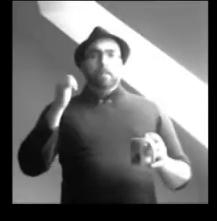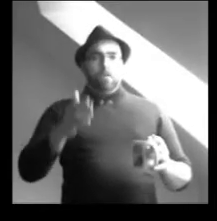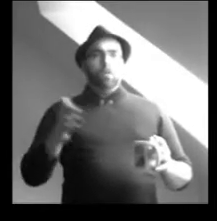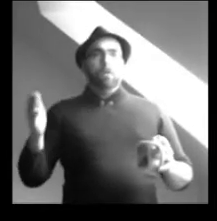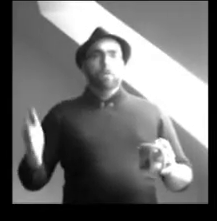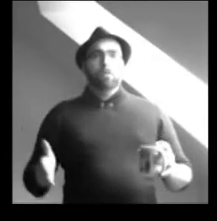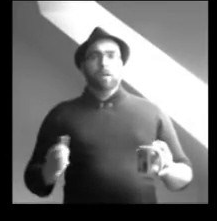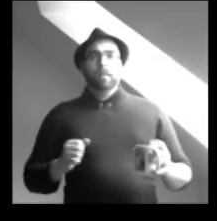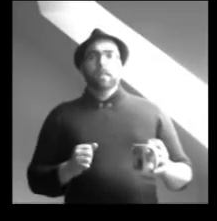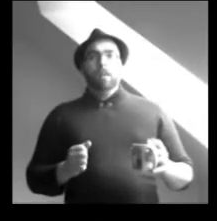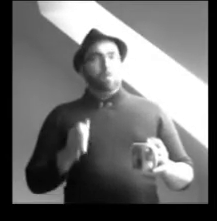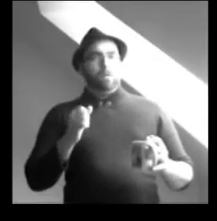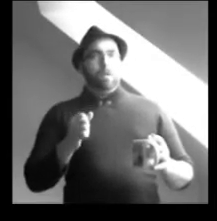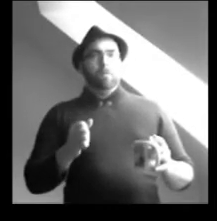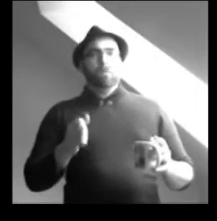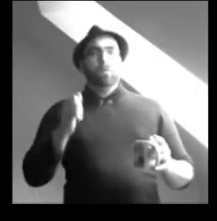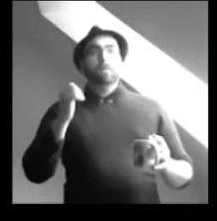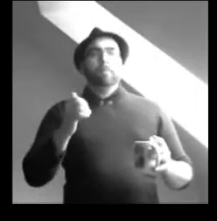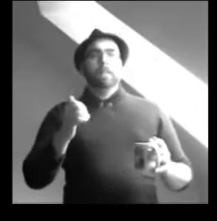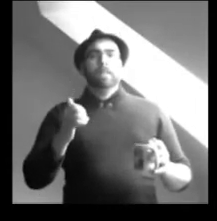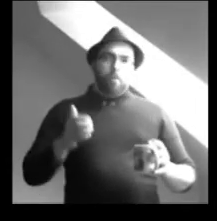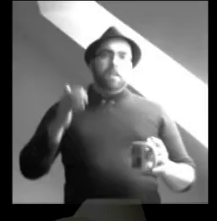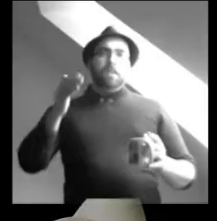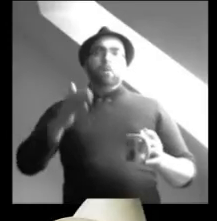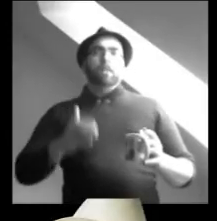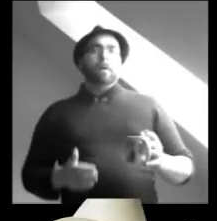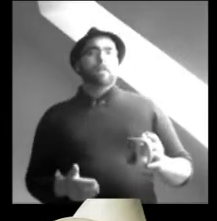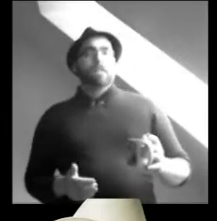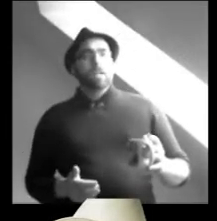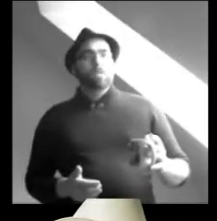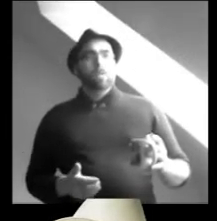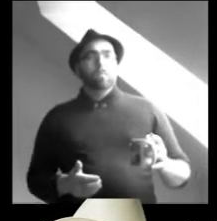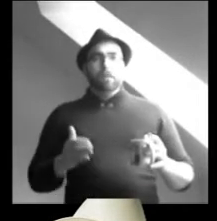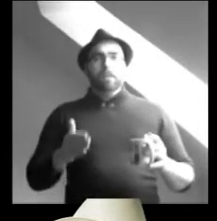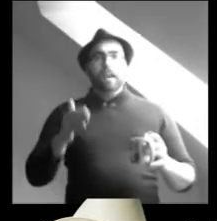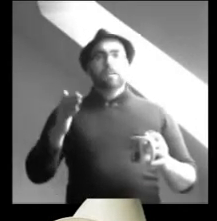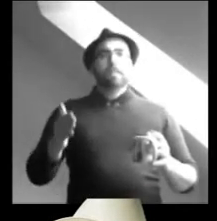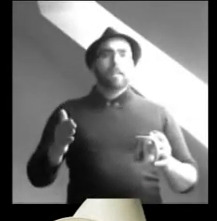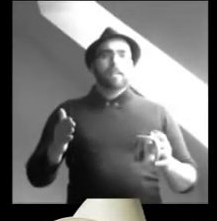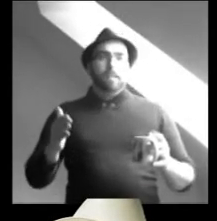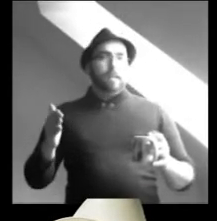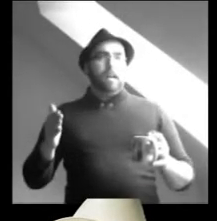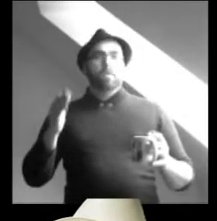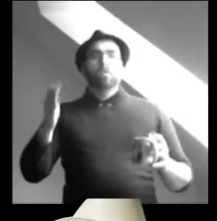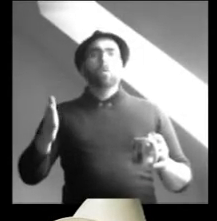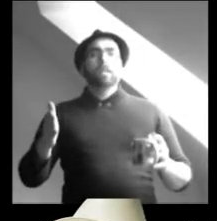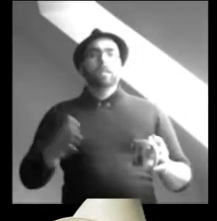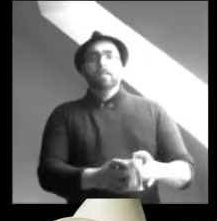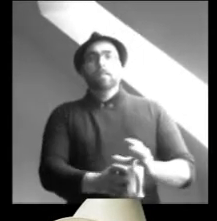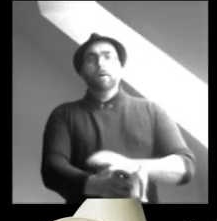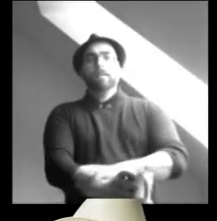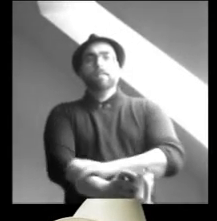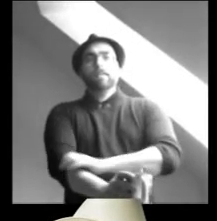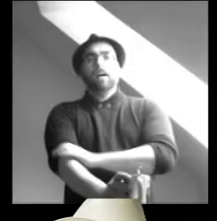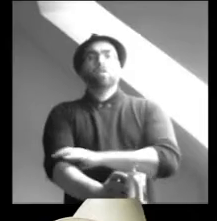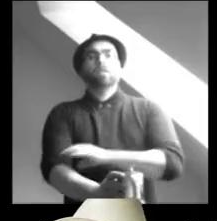américain, c'est surtout un film sur l'Amérique, et plus particulièrement sur le mythe américain. Comme le dit très tôt l'un des personnages clés du film, If it ain't Texas, then I don't know what it is.